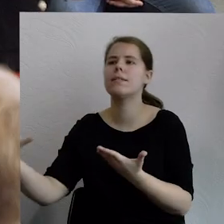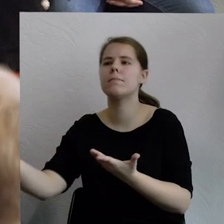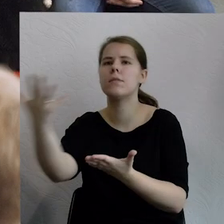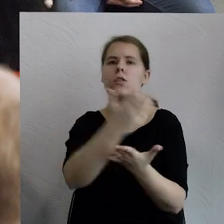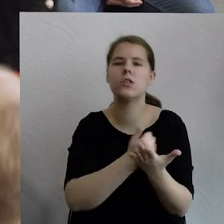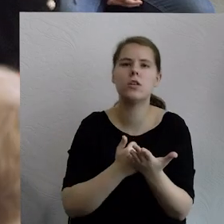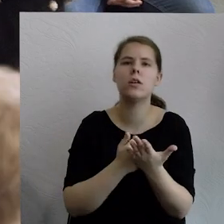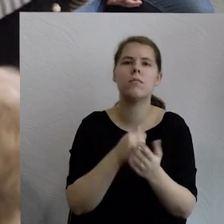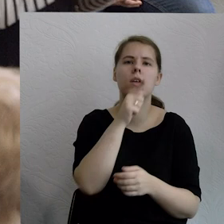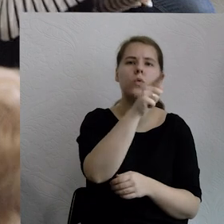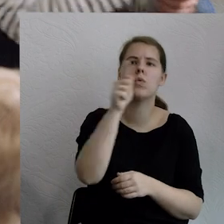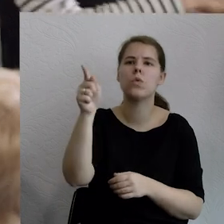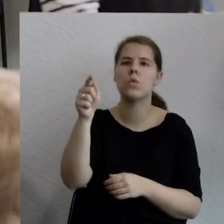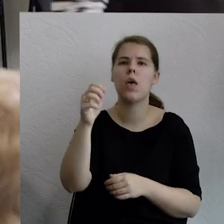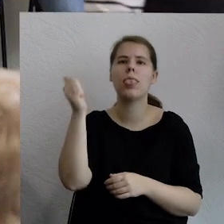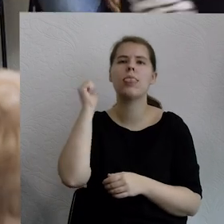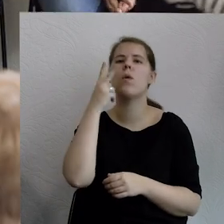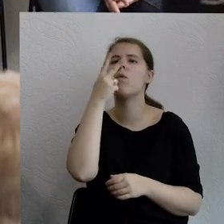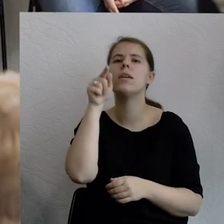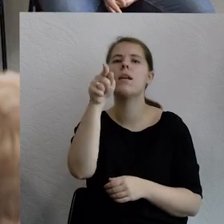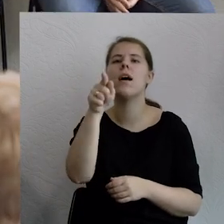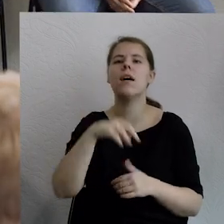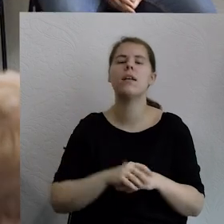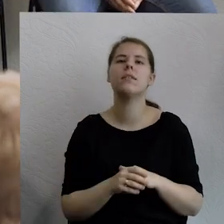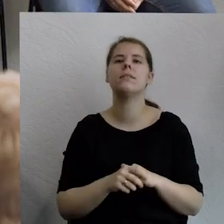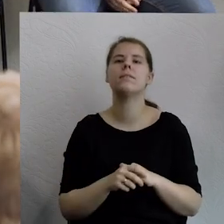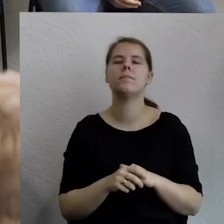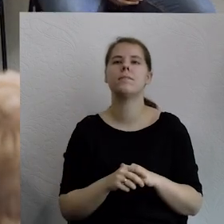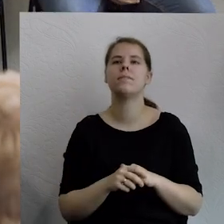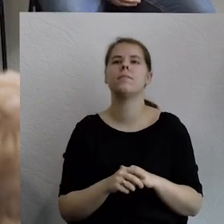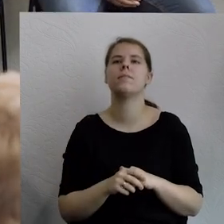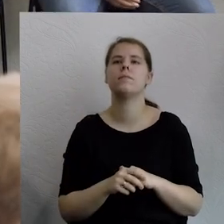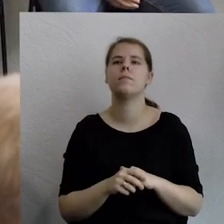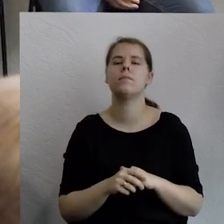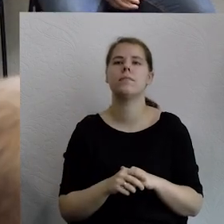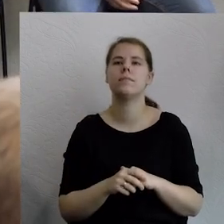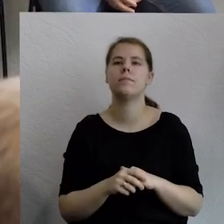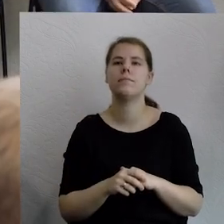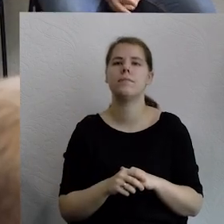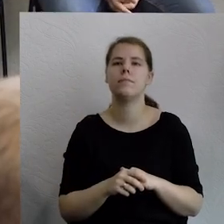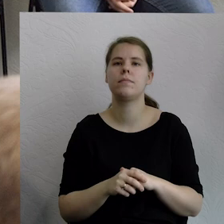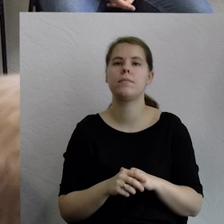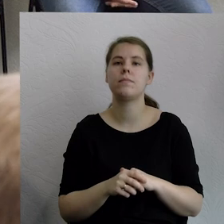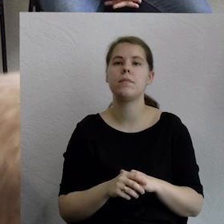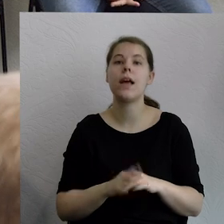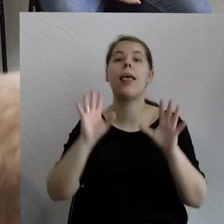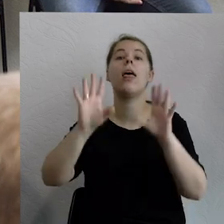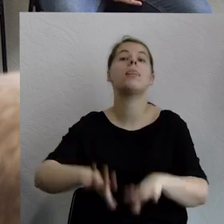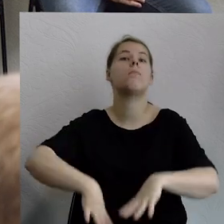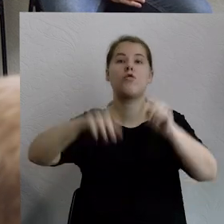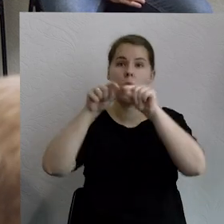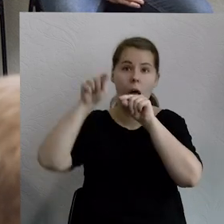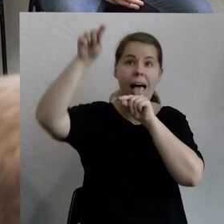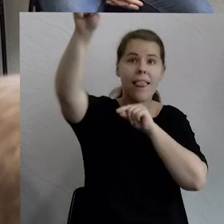i jakiś później z tyłu. Zacznijmy. Od tyłu były pierwsze głosy. Pierwsze się podniosły. Będziemy szli do przodu. Słuchajcie, mamy jakieś